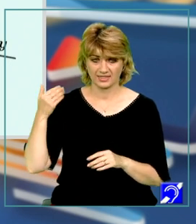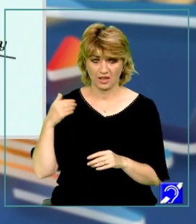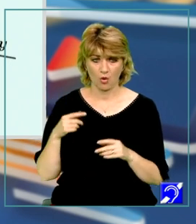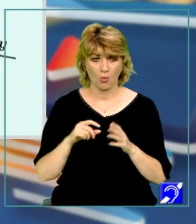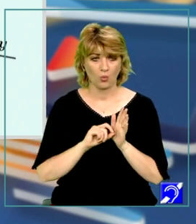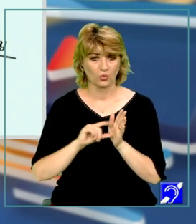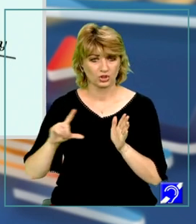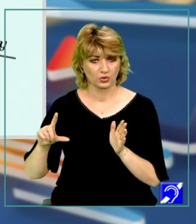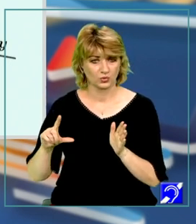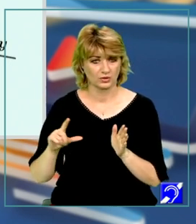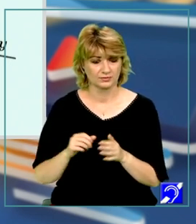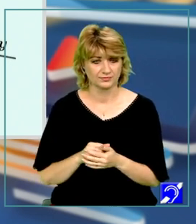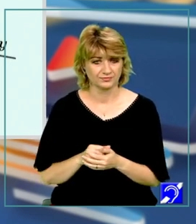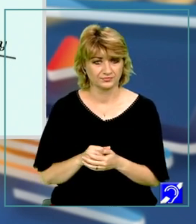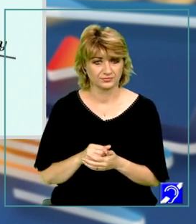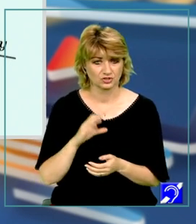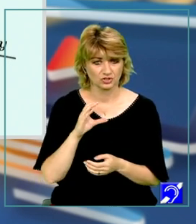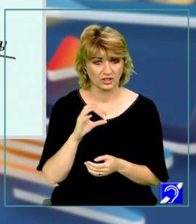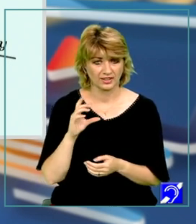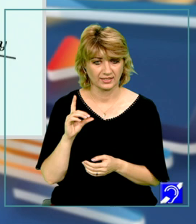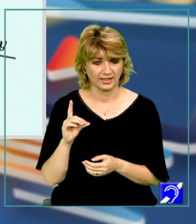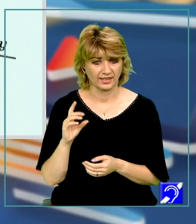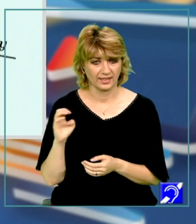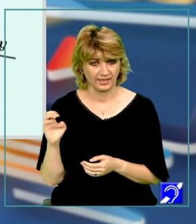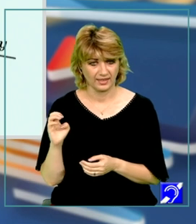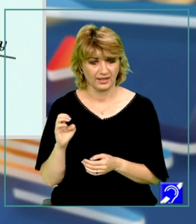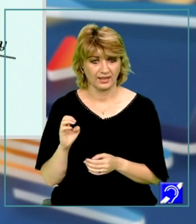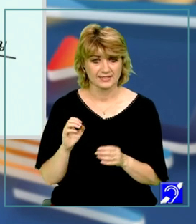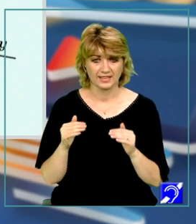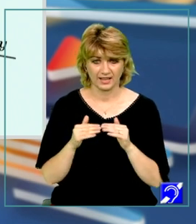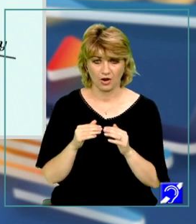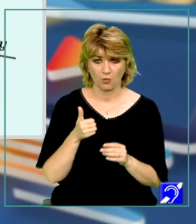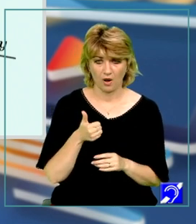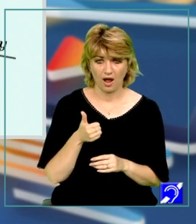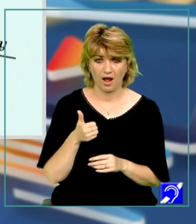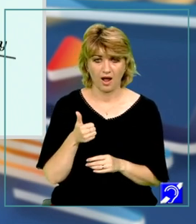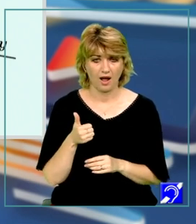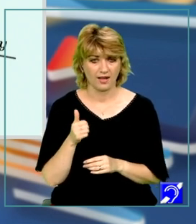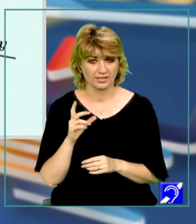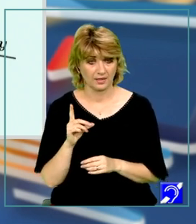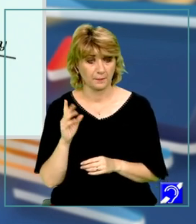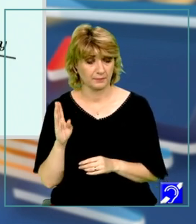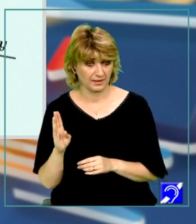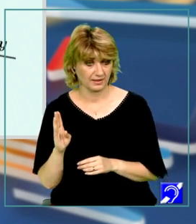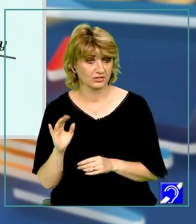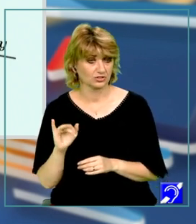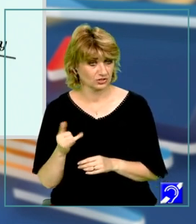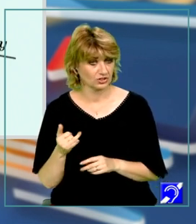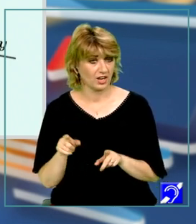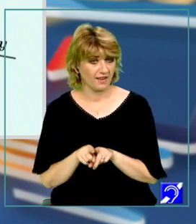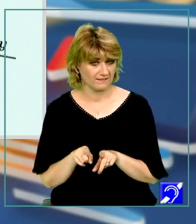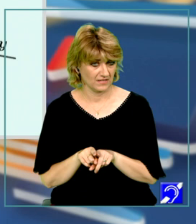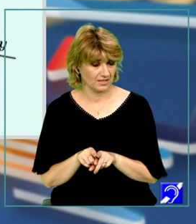unghiul D, adică C, D, E, este congruent cu unghiul A, B, E și totodată